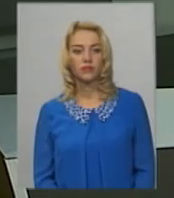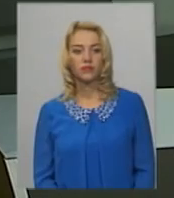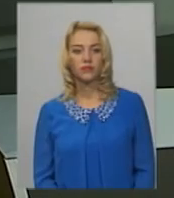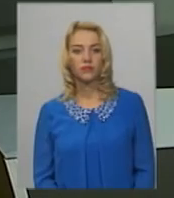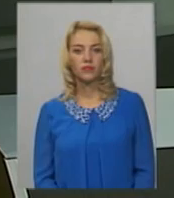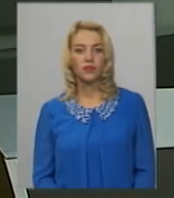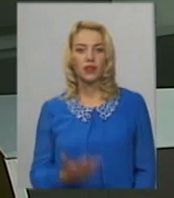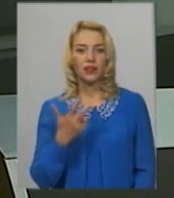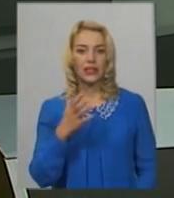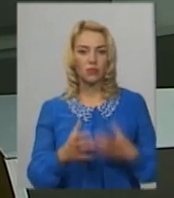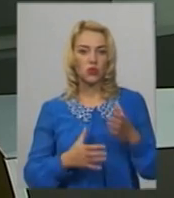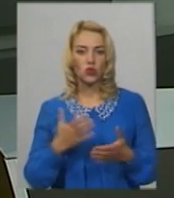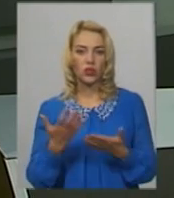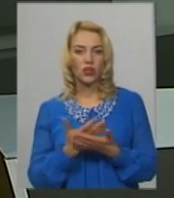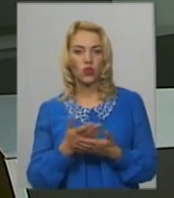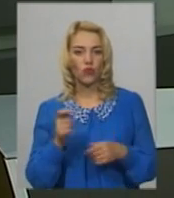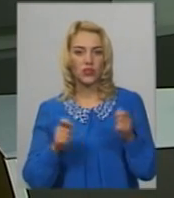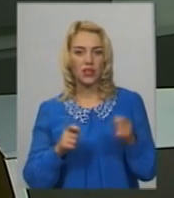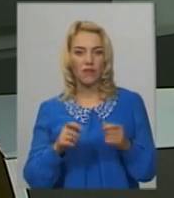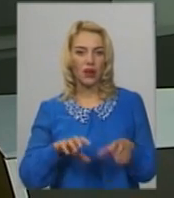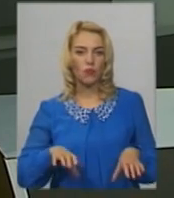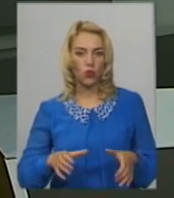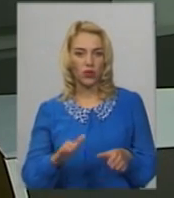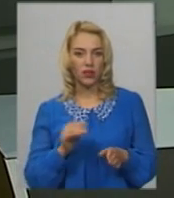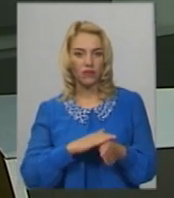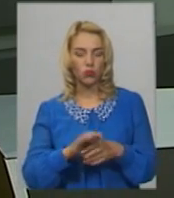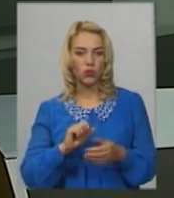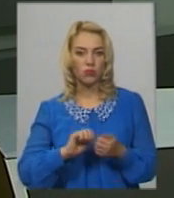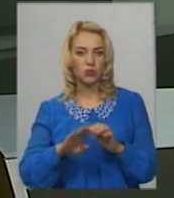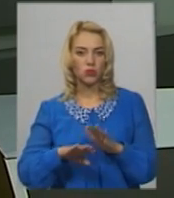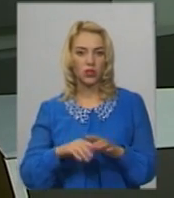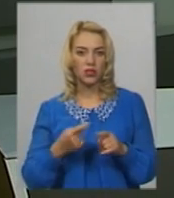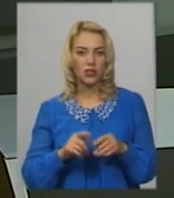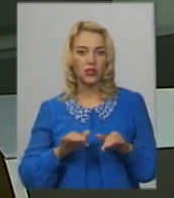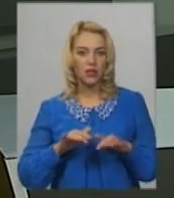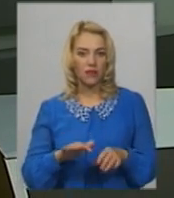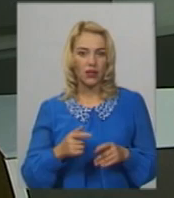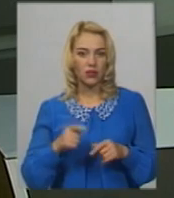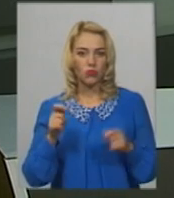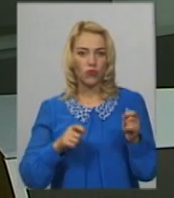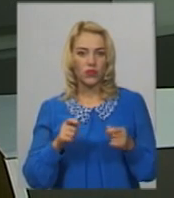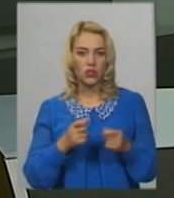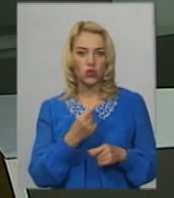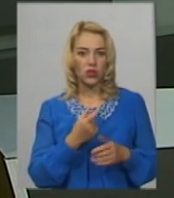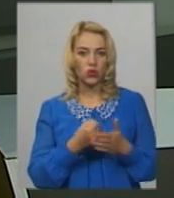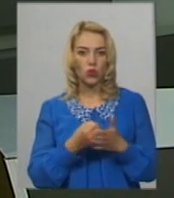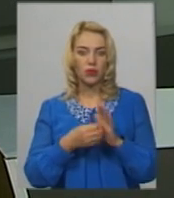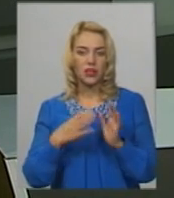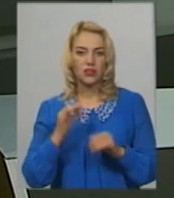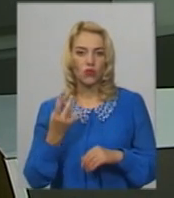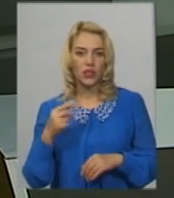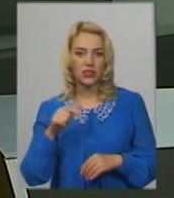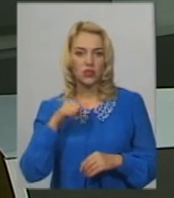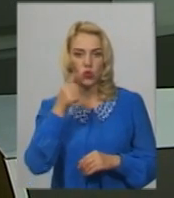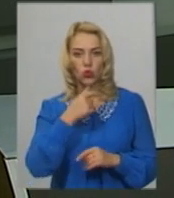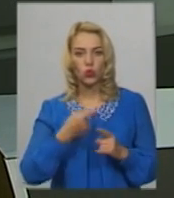Третій міжнародний кінофестиваль «Бруківка» відбудеться у Кам'янці-Подільському. Триватиме фест з 11 до 15 вересня цього року.